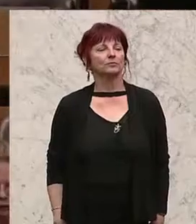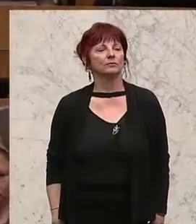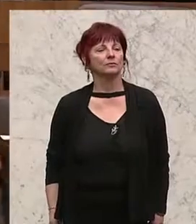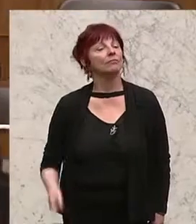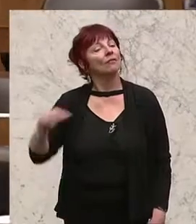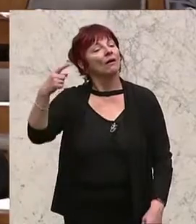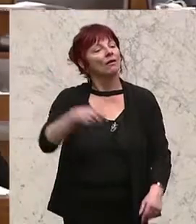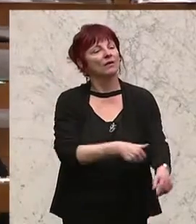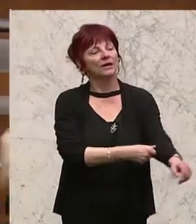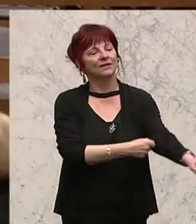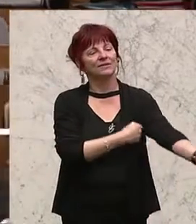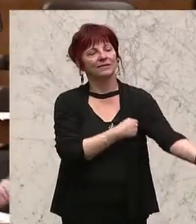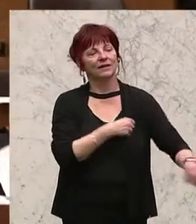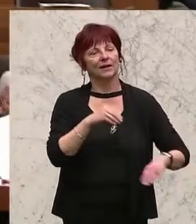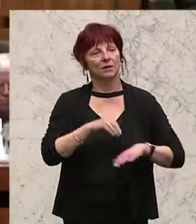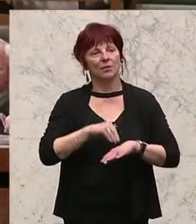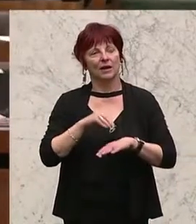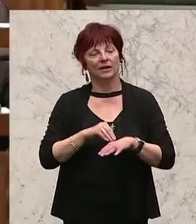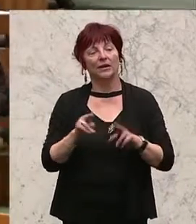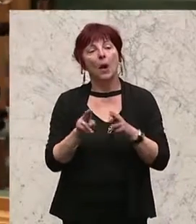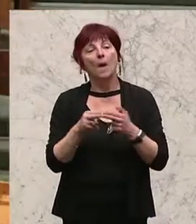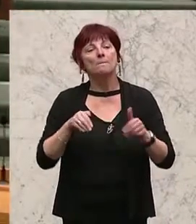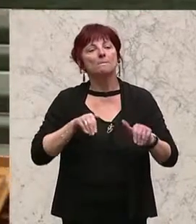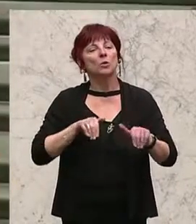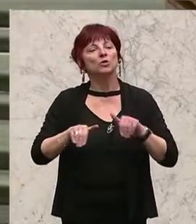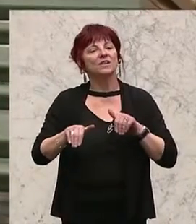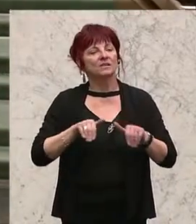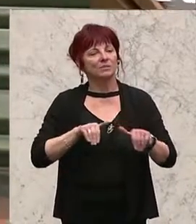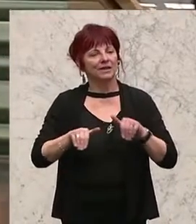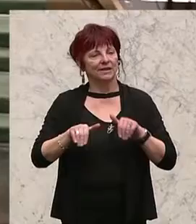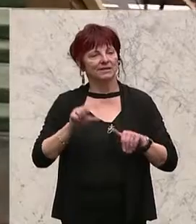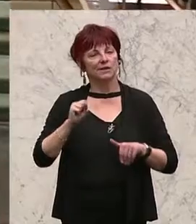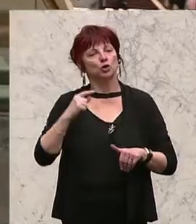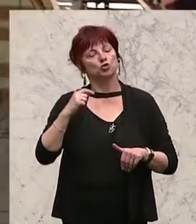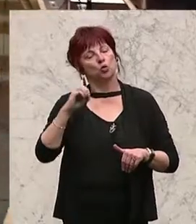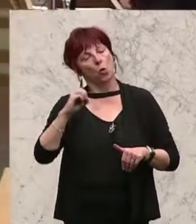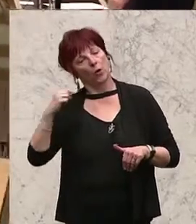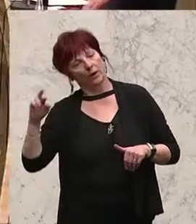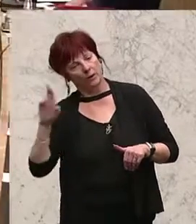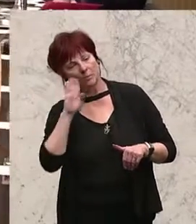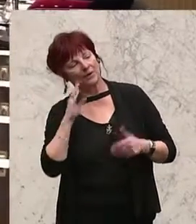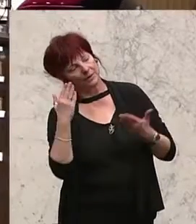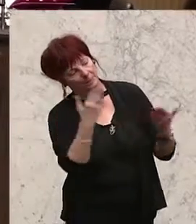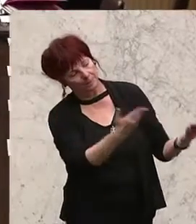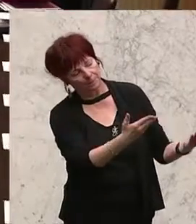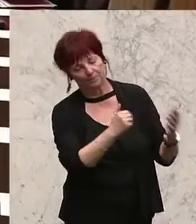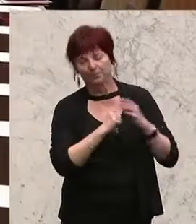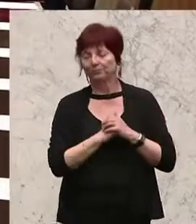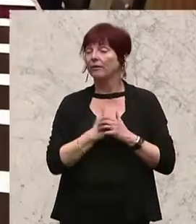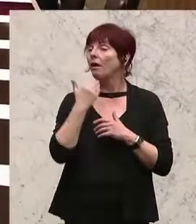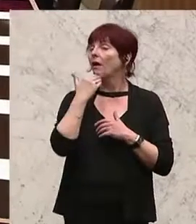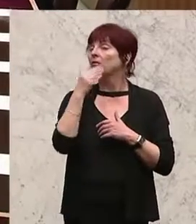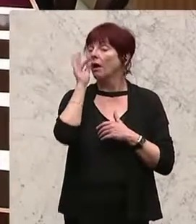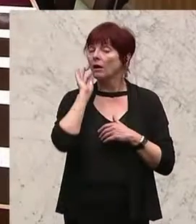Als nächster hat sich der Herr Bundesminister zu Wort gemeldet. Bitte, Herr Minister. Danke, Frau